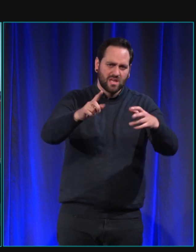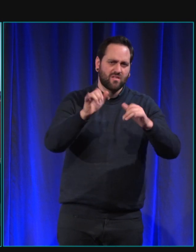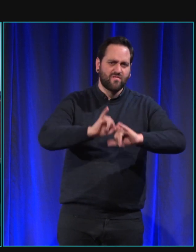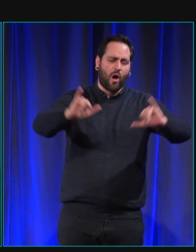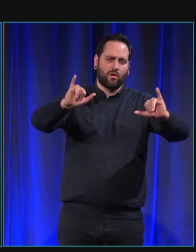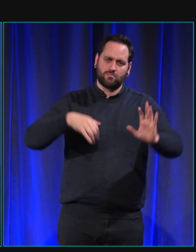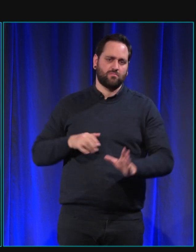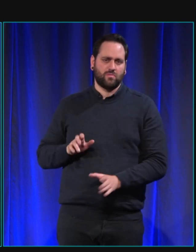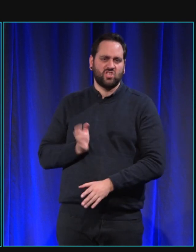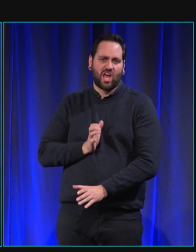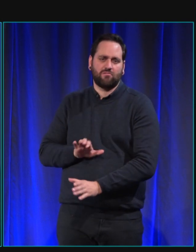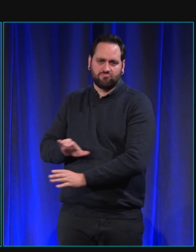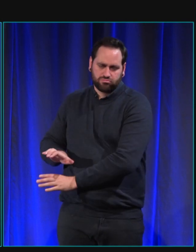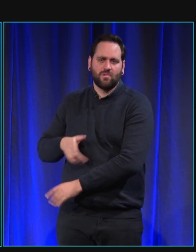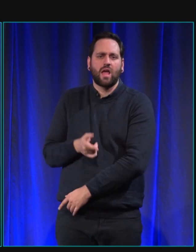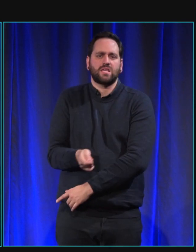il faut qu'ils aiment tous